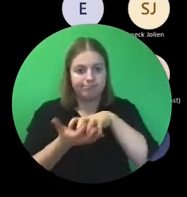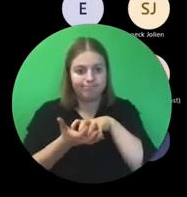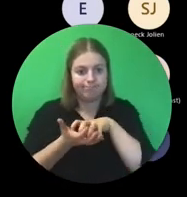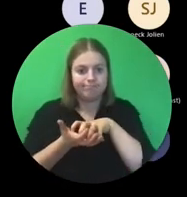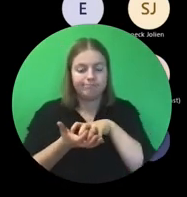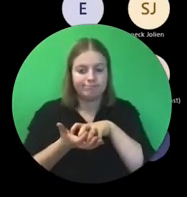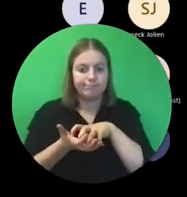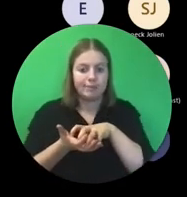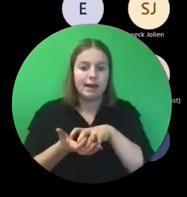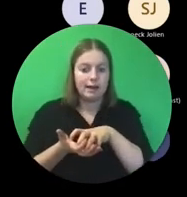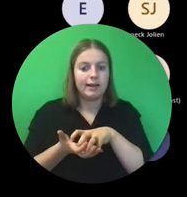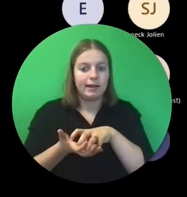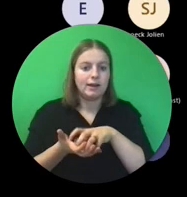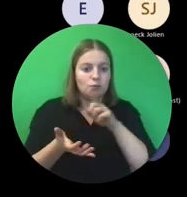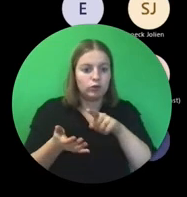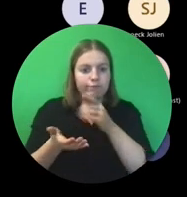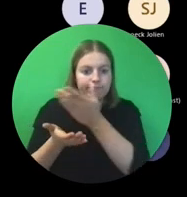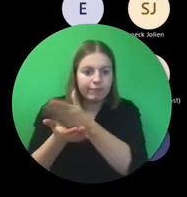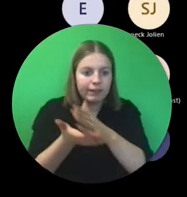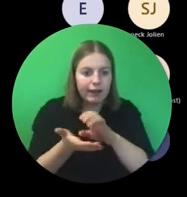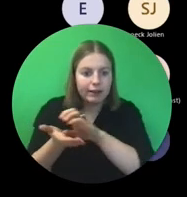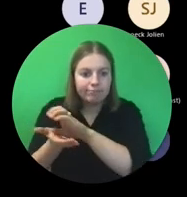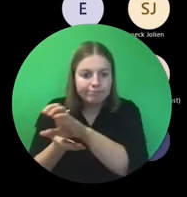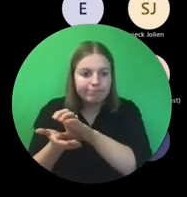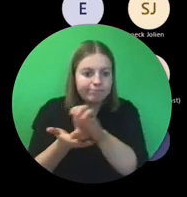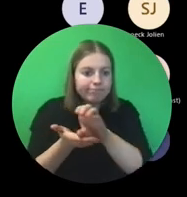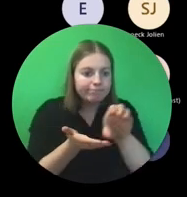Ik neem aan dat er alle afspraken over waren.